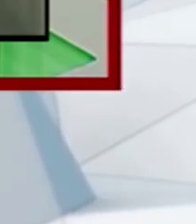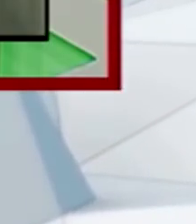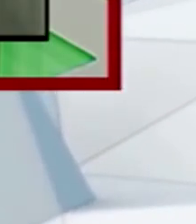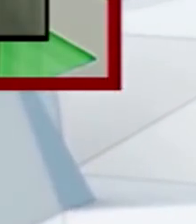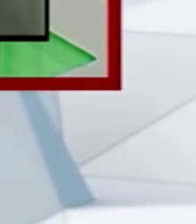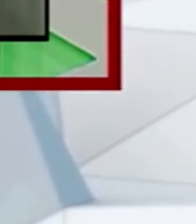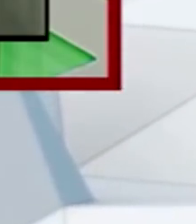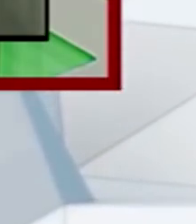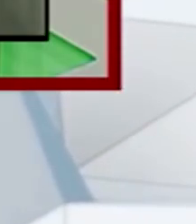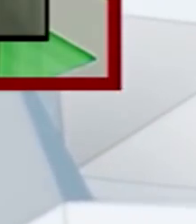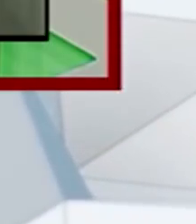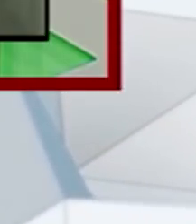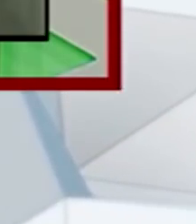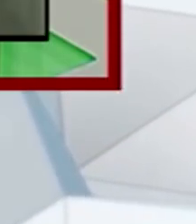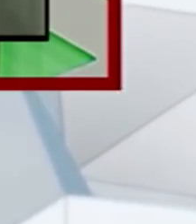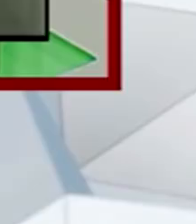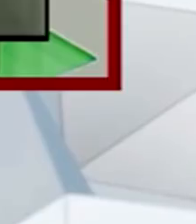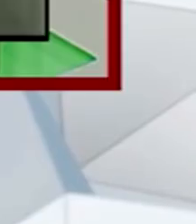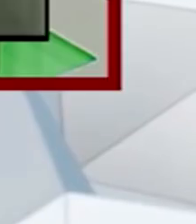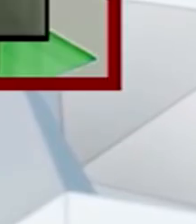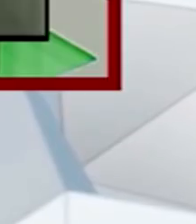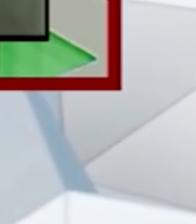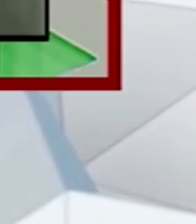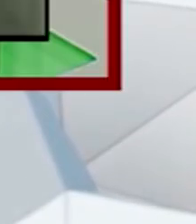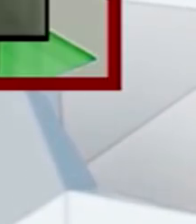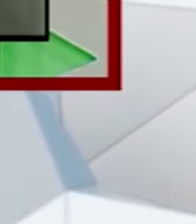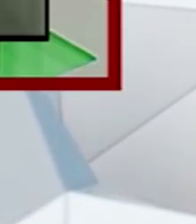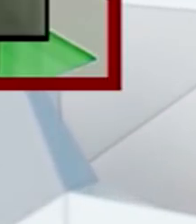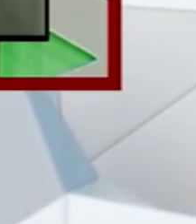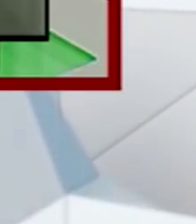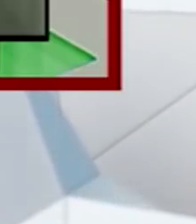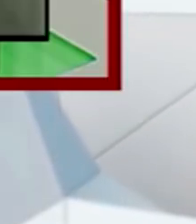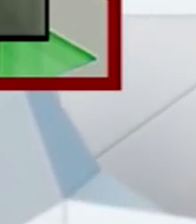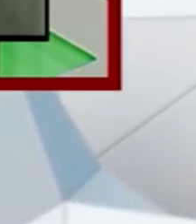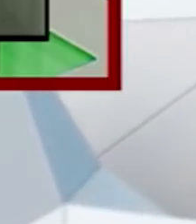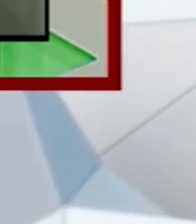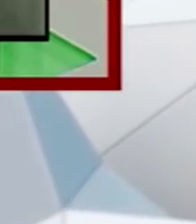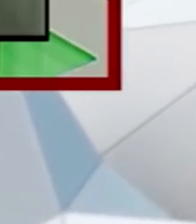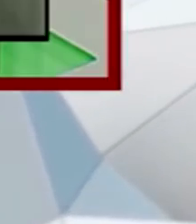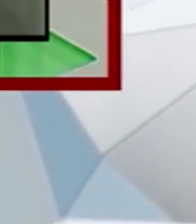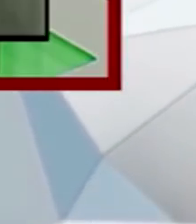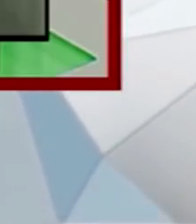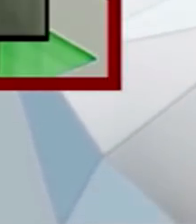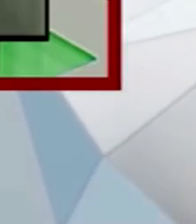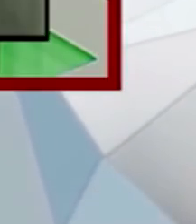Кајнас, за жал, правото се договара и тоа во најголем дел преку политиката. Преговараат преговарачките